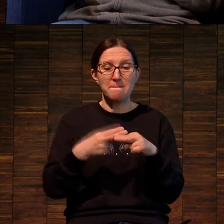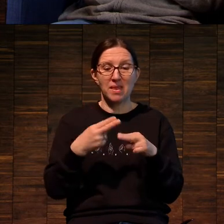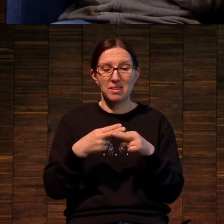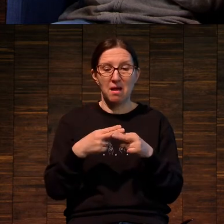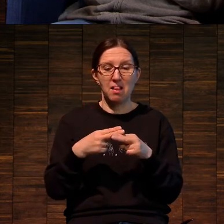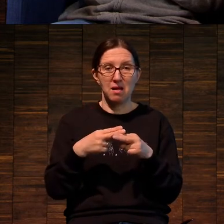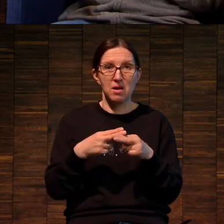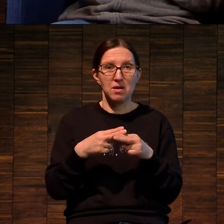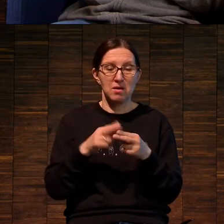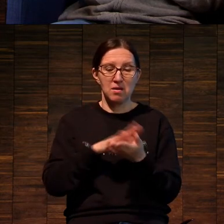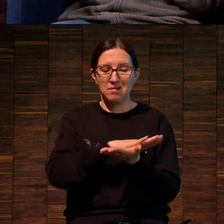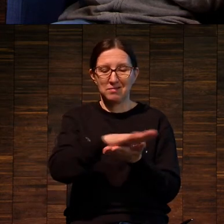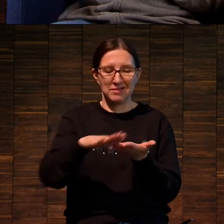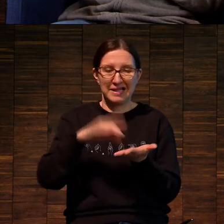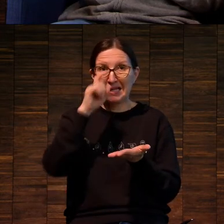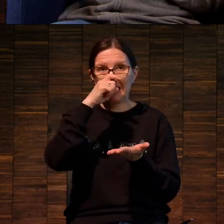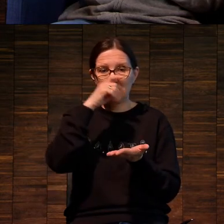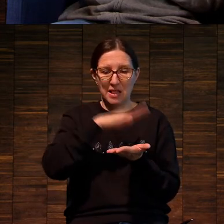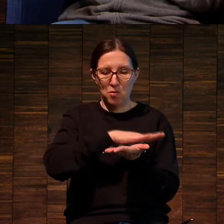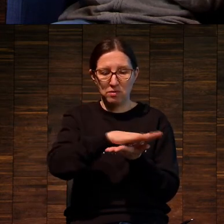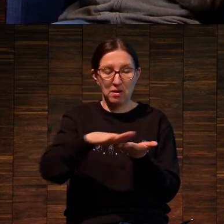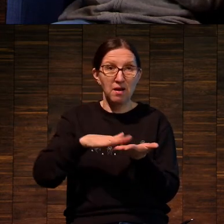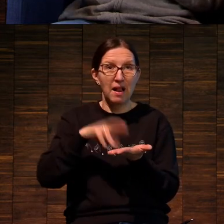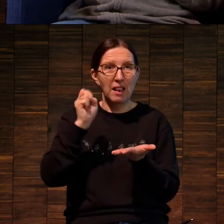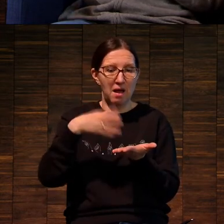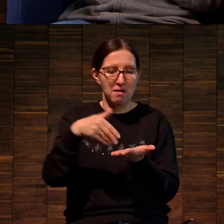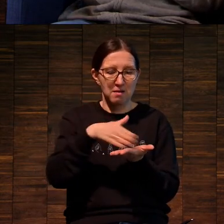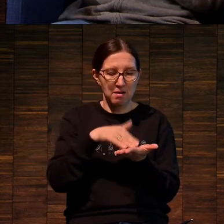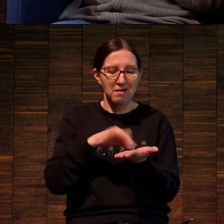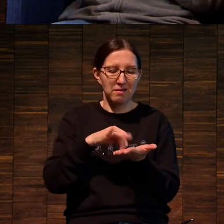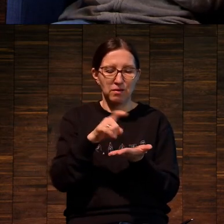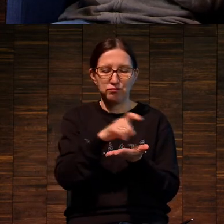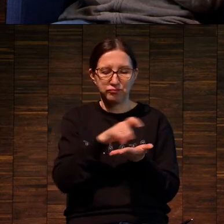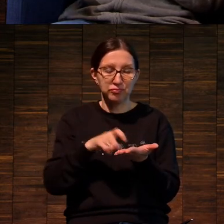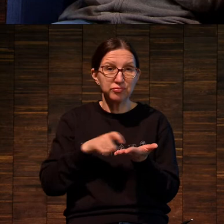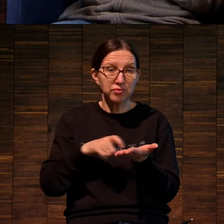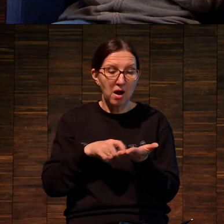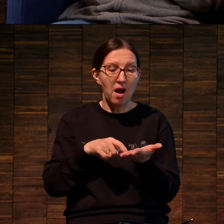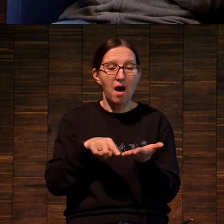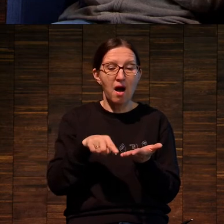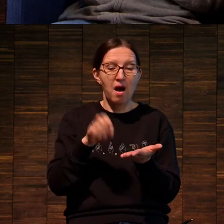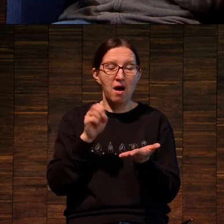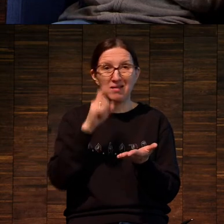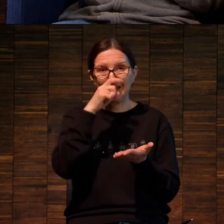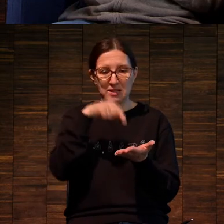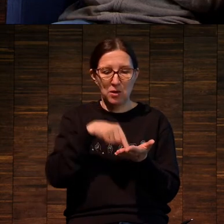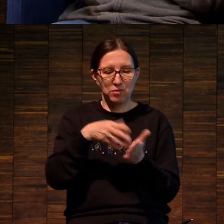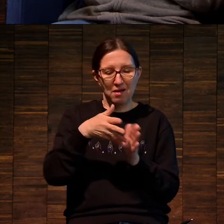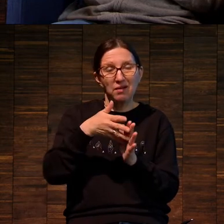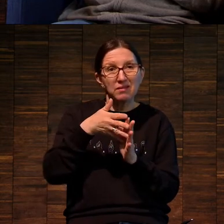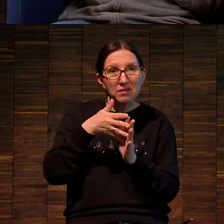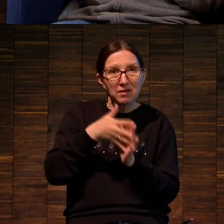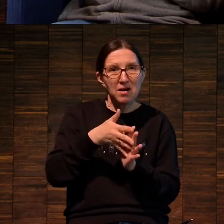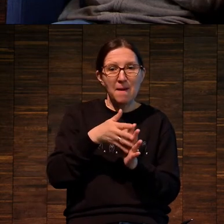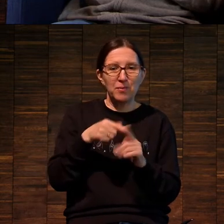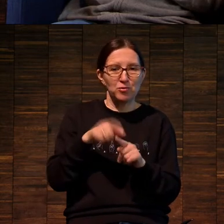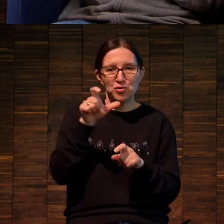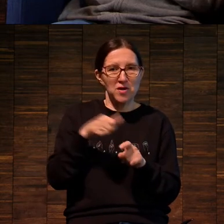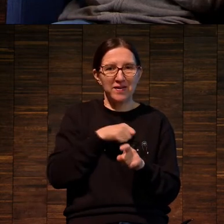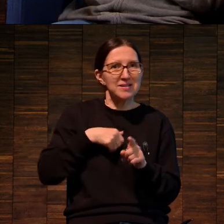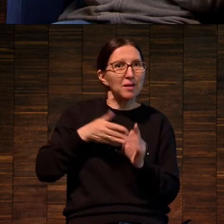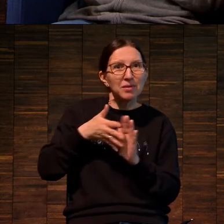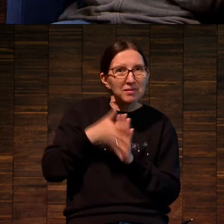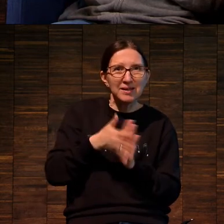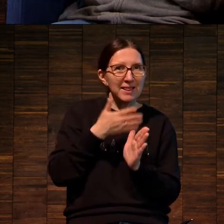покрывается тонким слоем кислотоупорного лака, процарапывается иголочкой, и потом